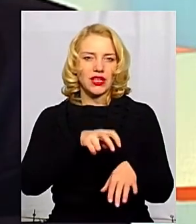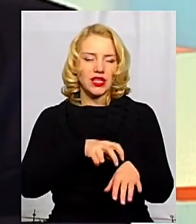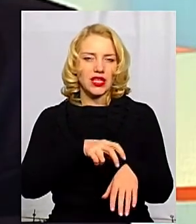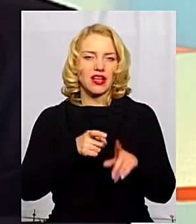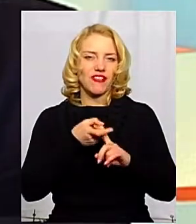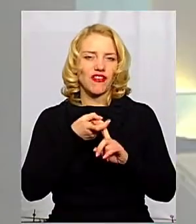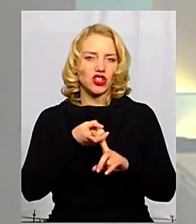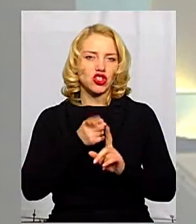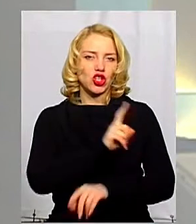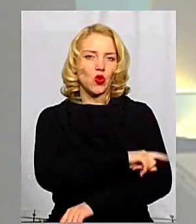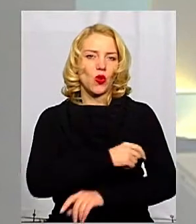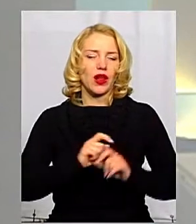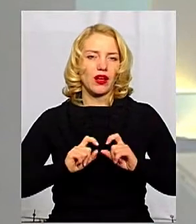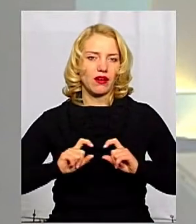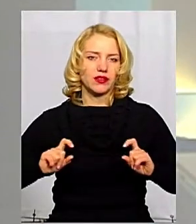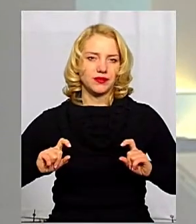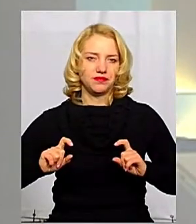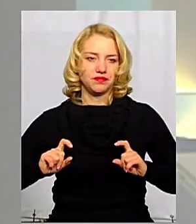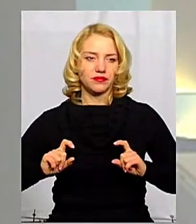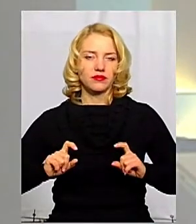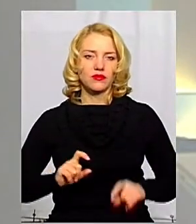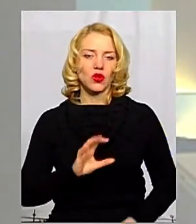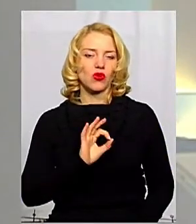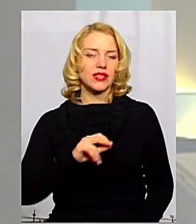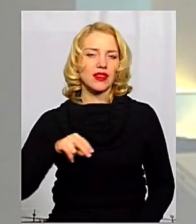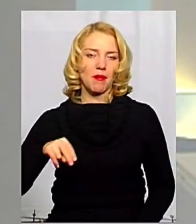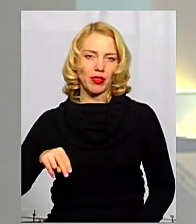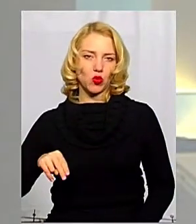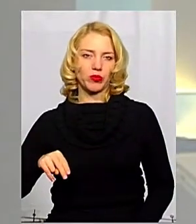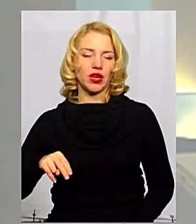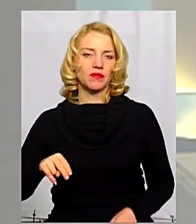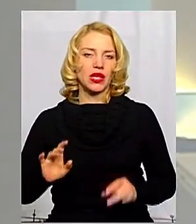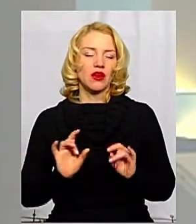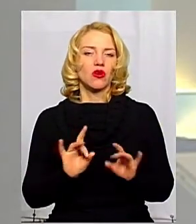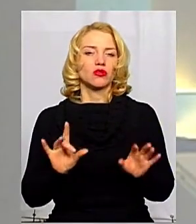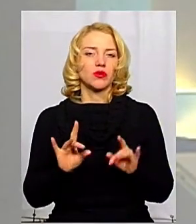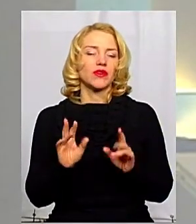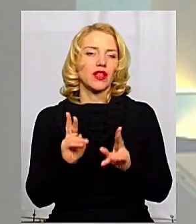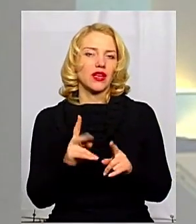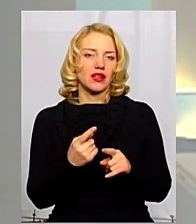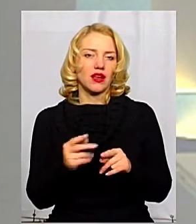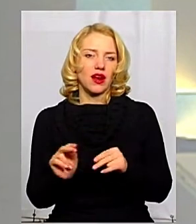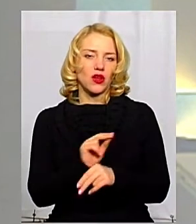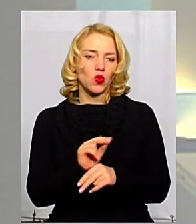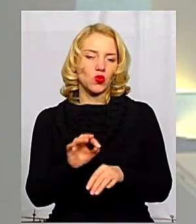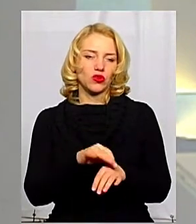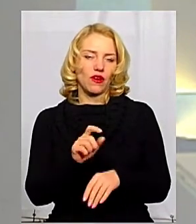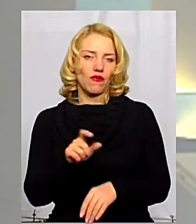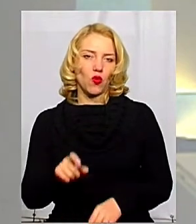інфекційної лікарні Оксана Піддубна розповіла про те, як лікують хворих.